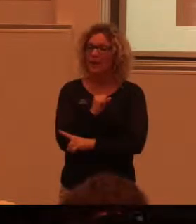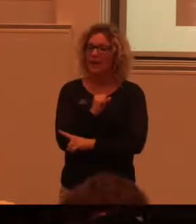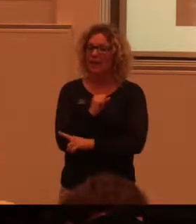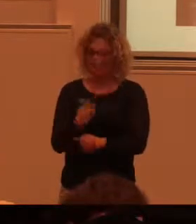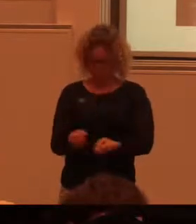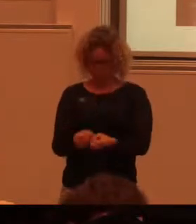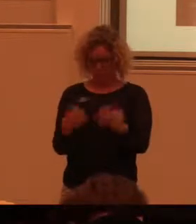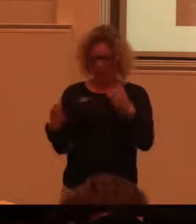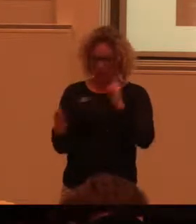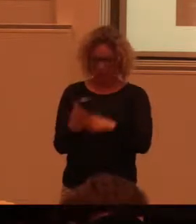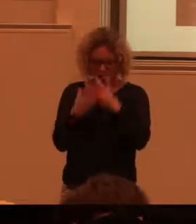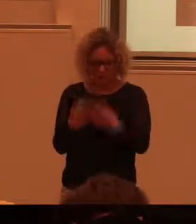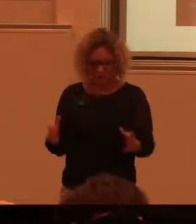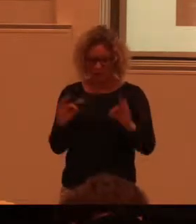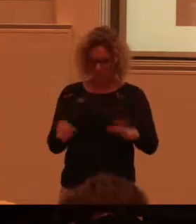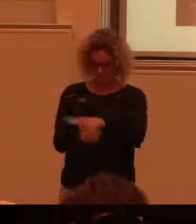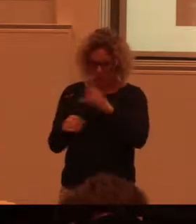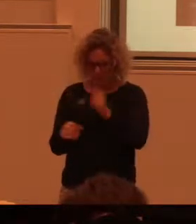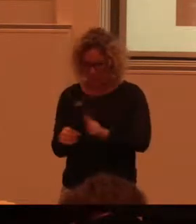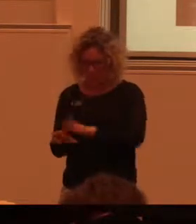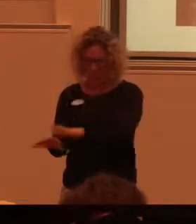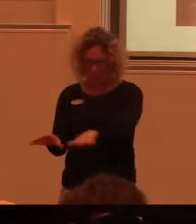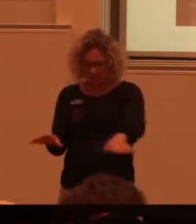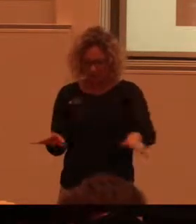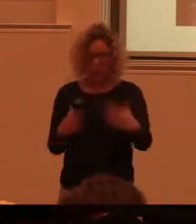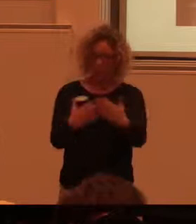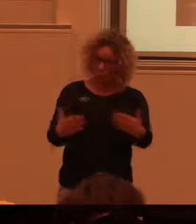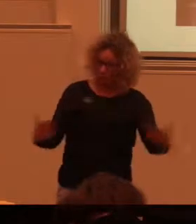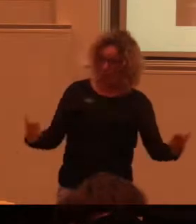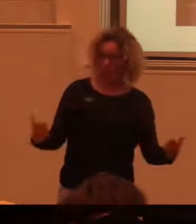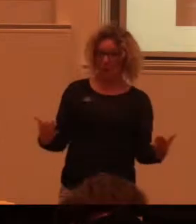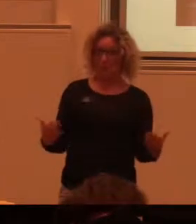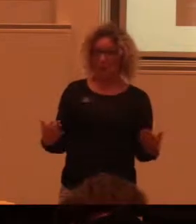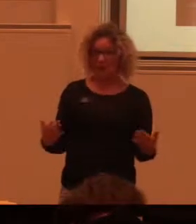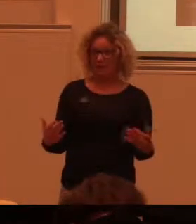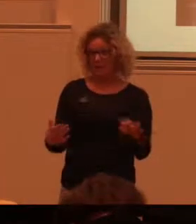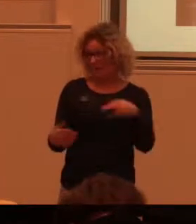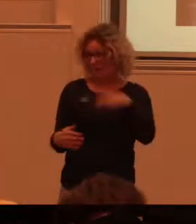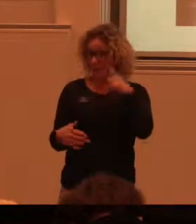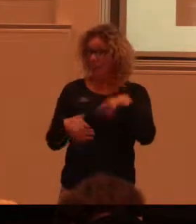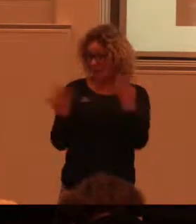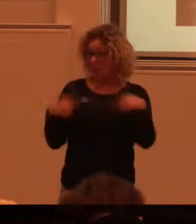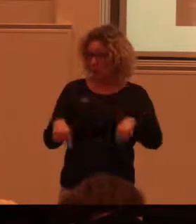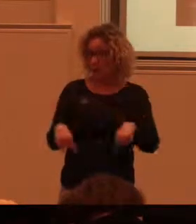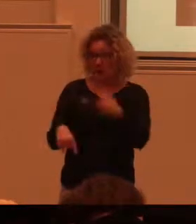skapar för att visa på en hembysgård eller ett museum. Jag tänker på till exempel kulturen.